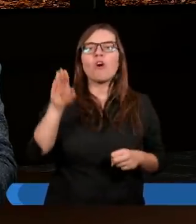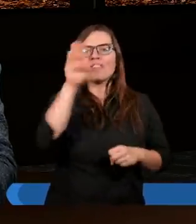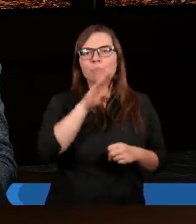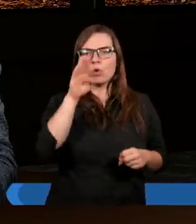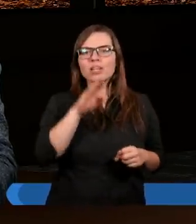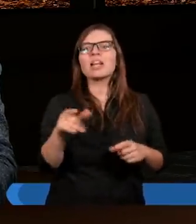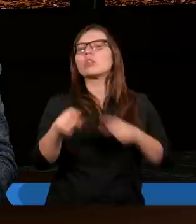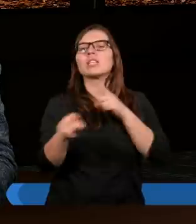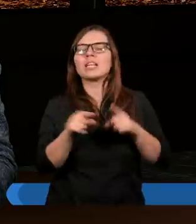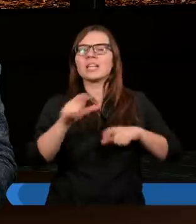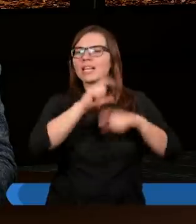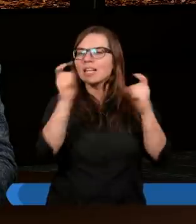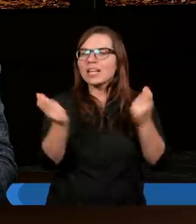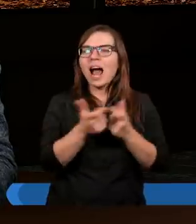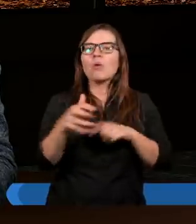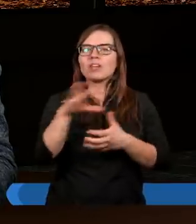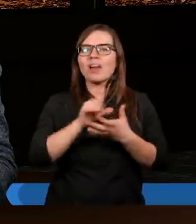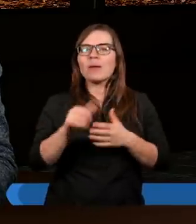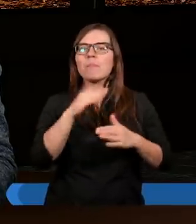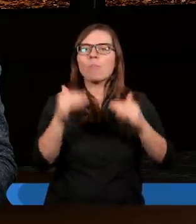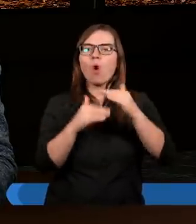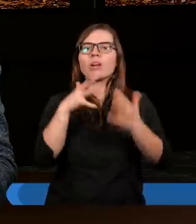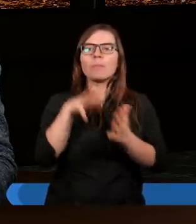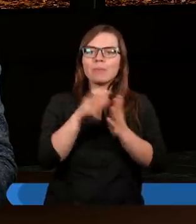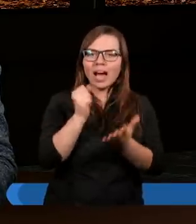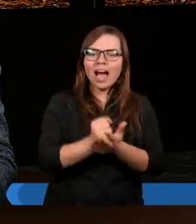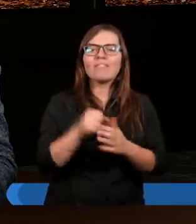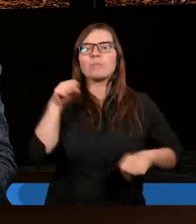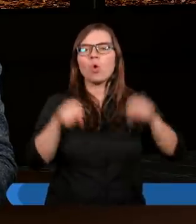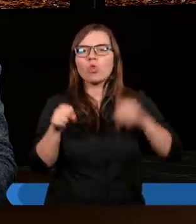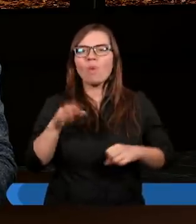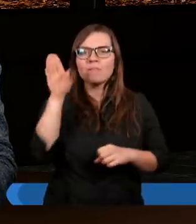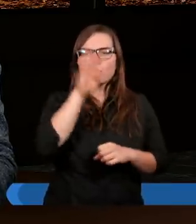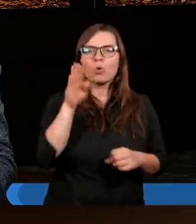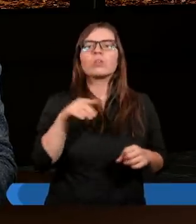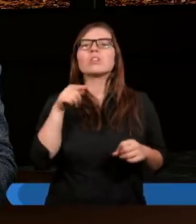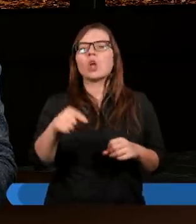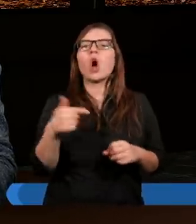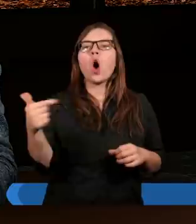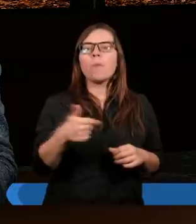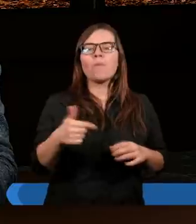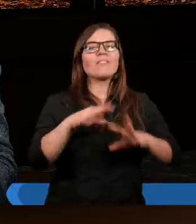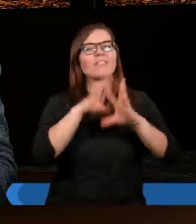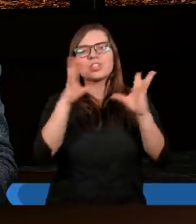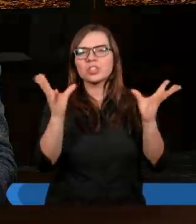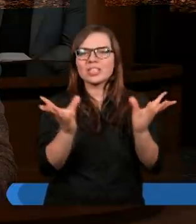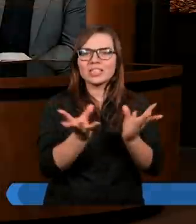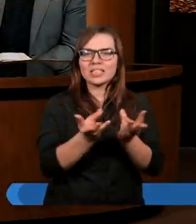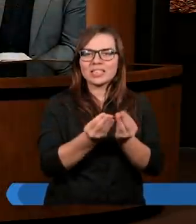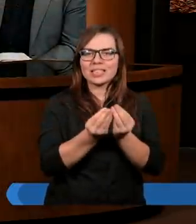Czyli cały świat jest pod prawem, cały świat podlega sądowi Bożemu. Prawo obowiązuje wszystkich.